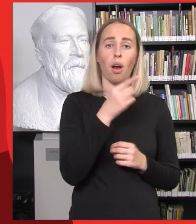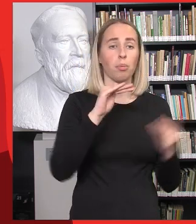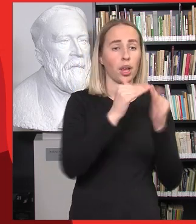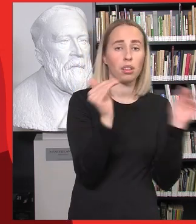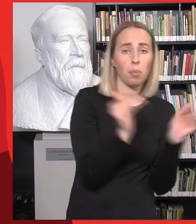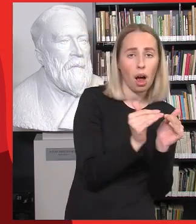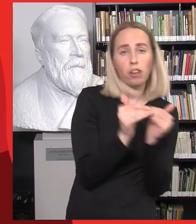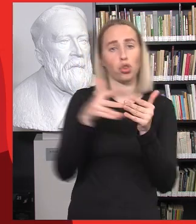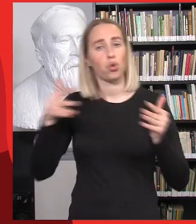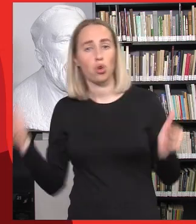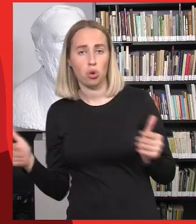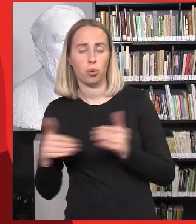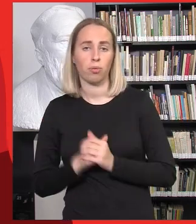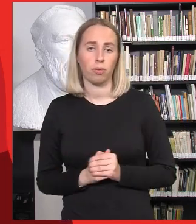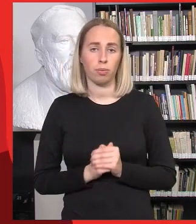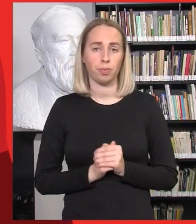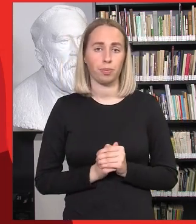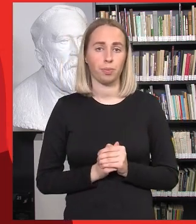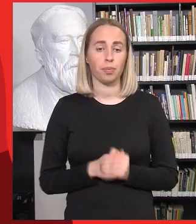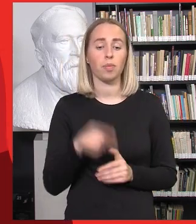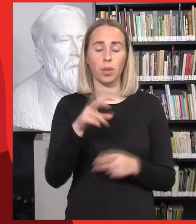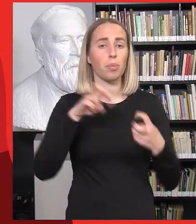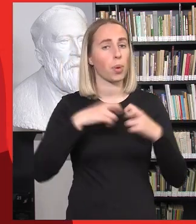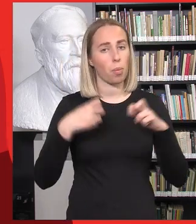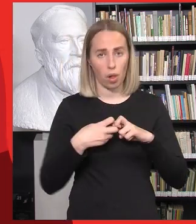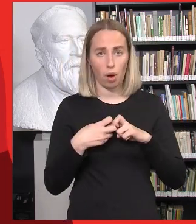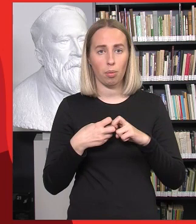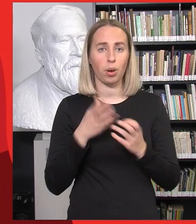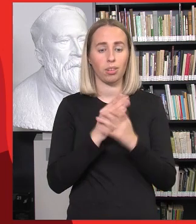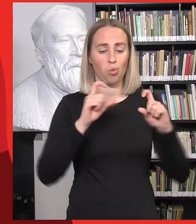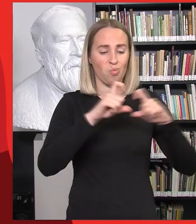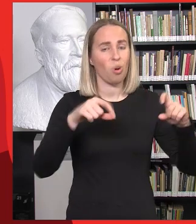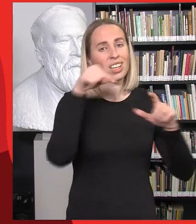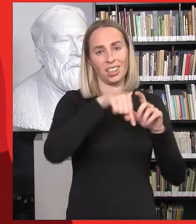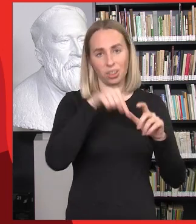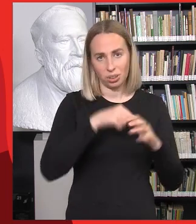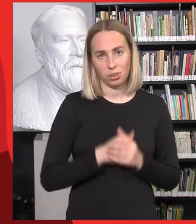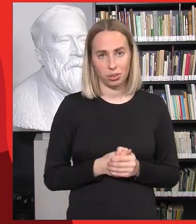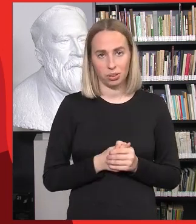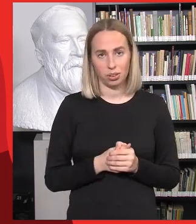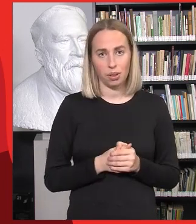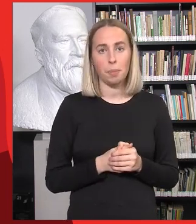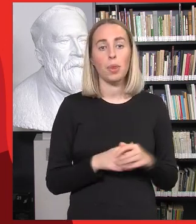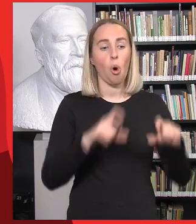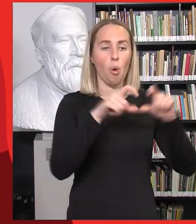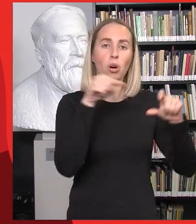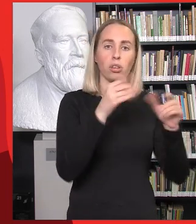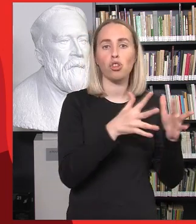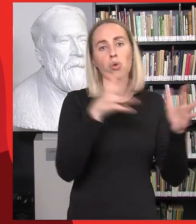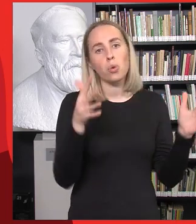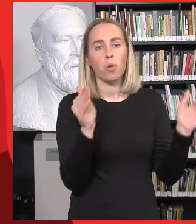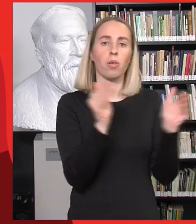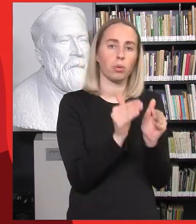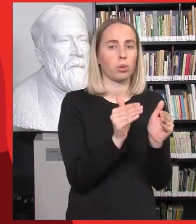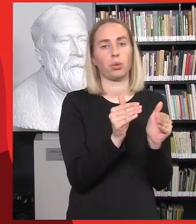miestas ar didesnis. Visgi šitą problemą vyrauje pačiose mokyklose, o mokyklą ar jinai didesnė ar